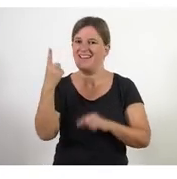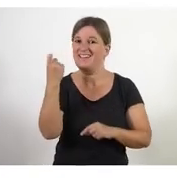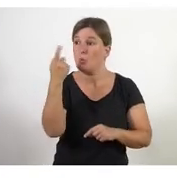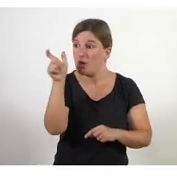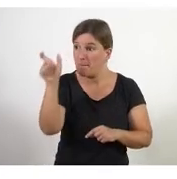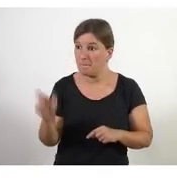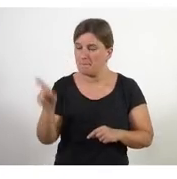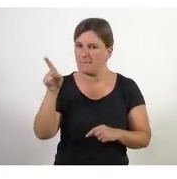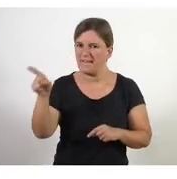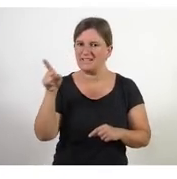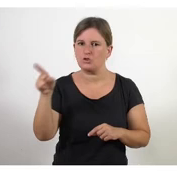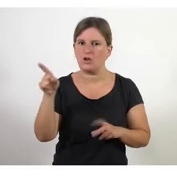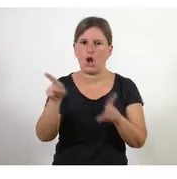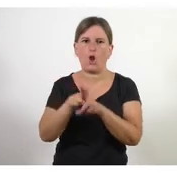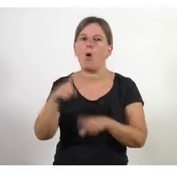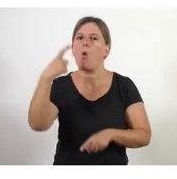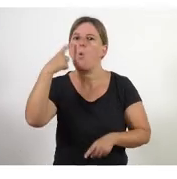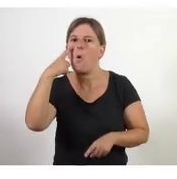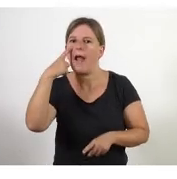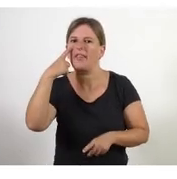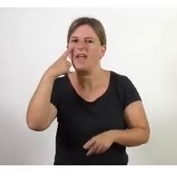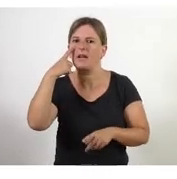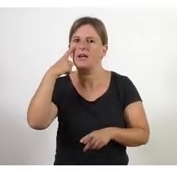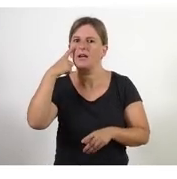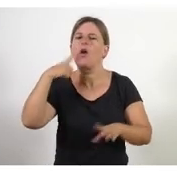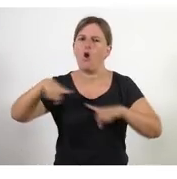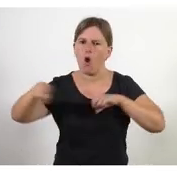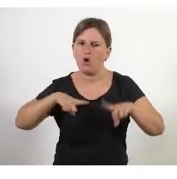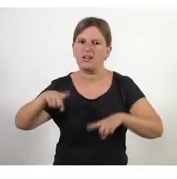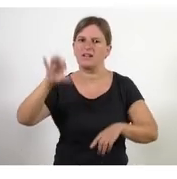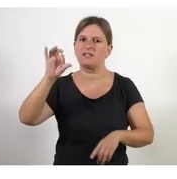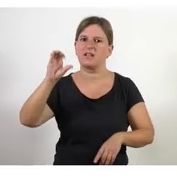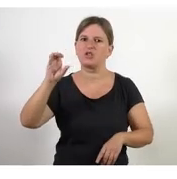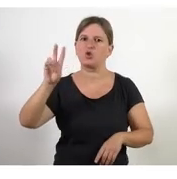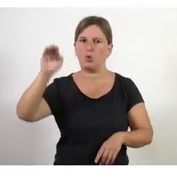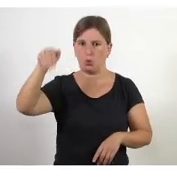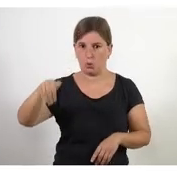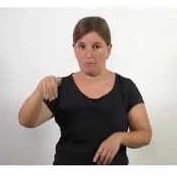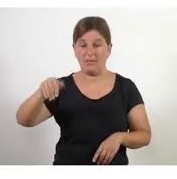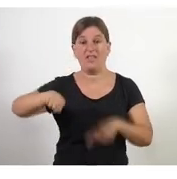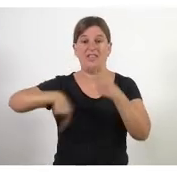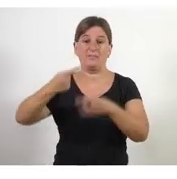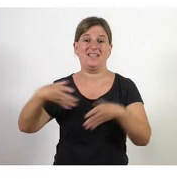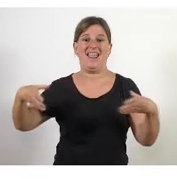persona que fos com el guardian d'escrum d'assegurar-nos que això ho fem i després està l'equip de desenvolupament